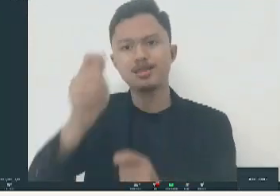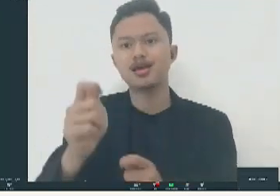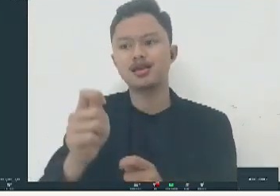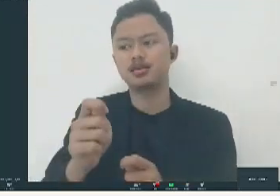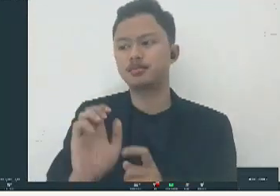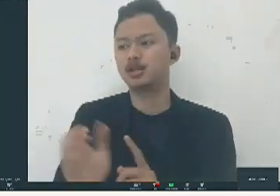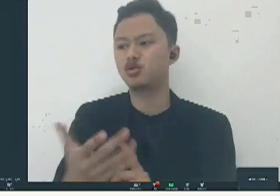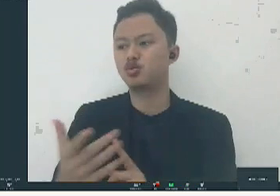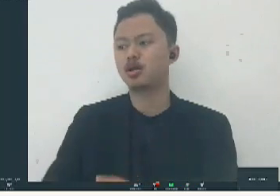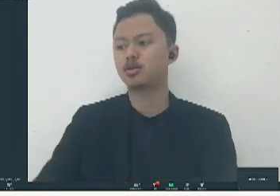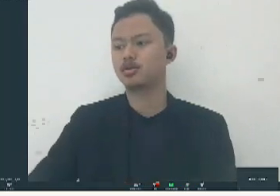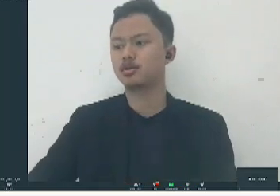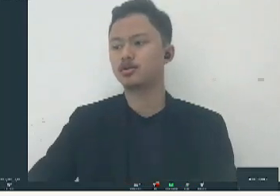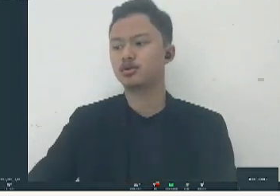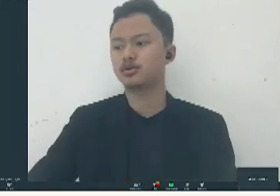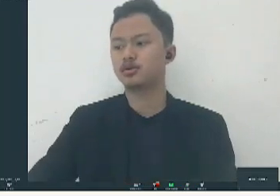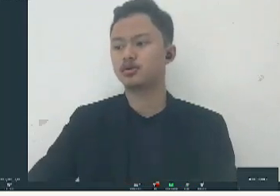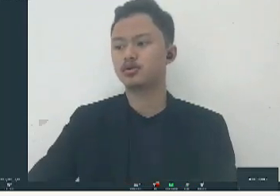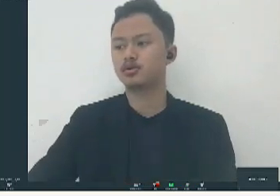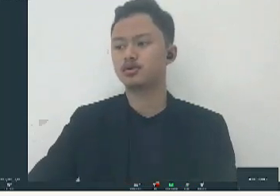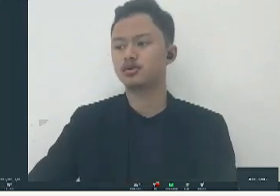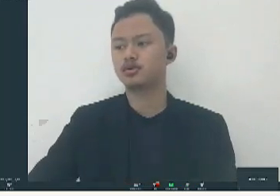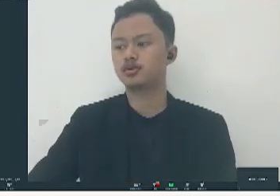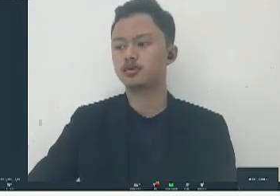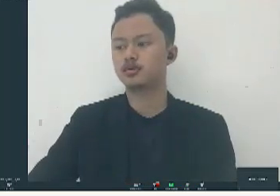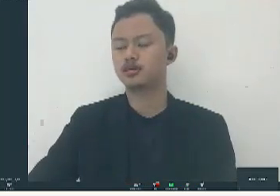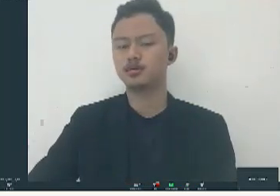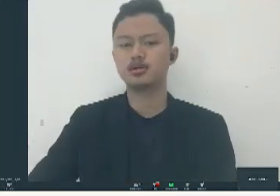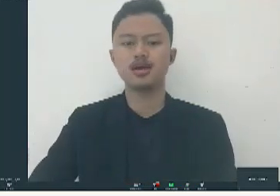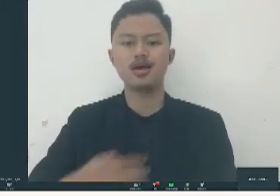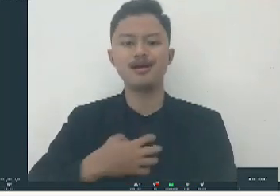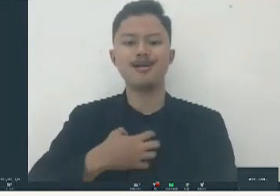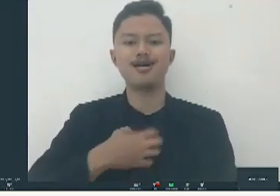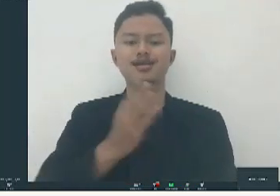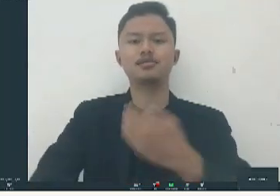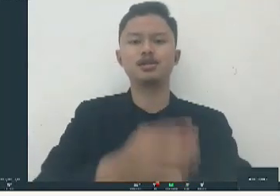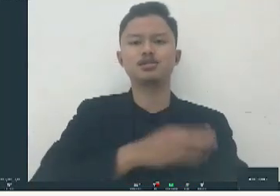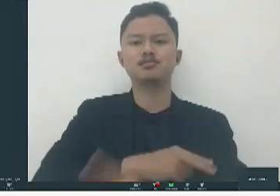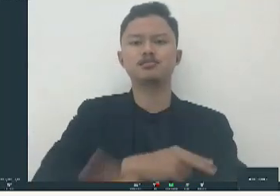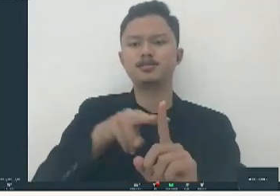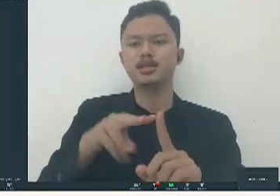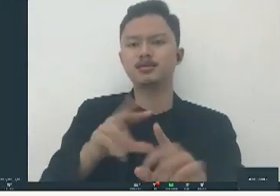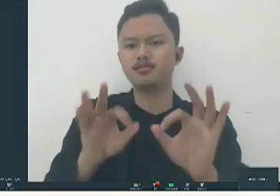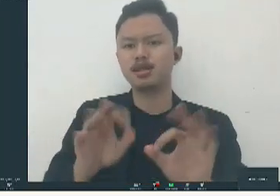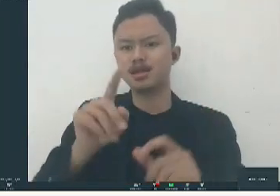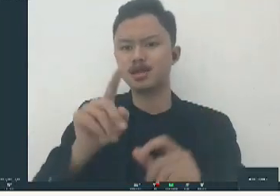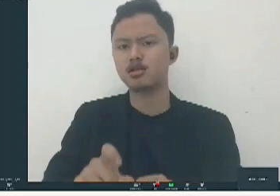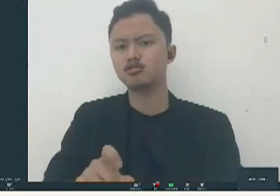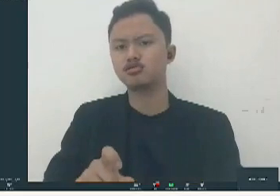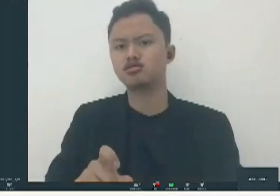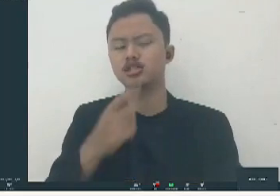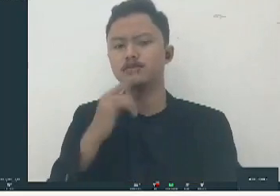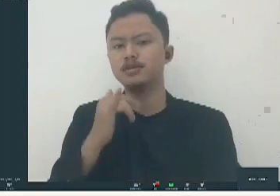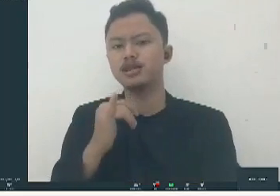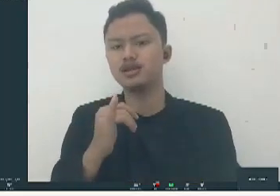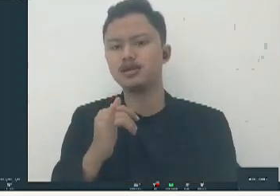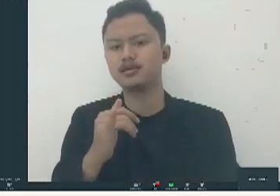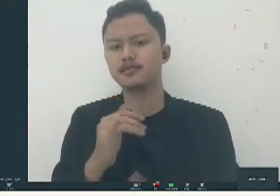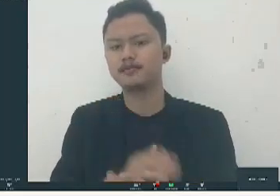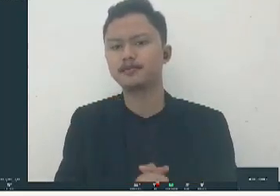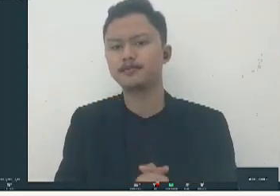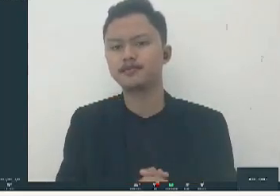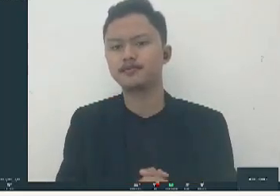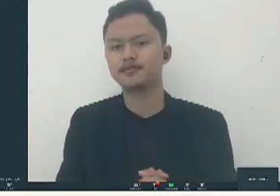disabilitas gitu ya itu juga sudah harus memiliki paradigma yang tepat tentang disabilitas sehingga tidak ada lagi sebuah apa